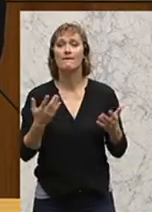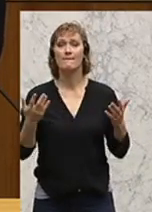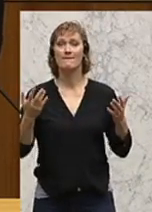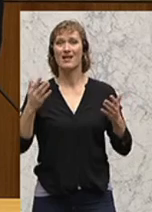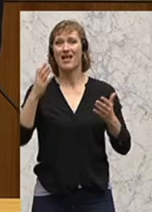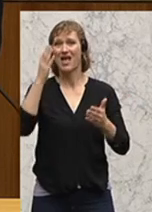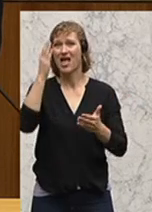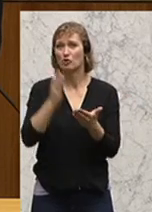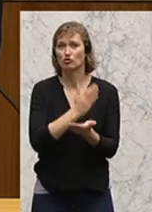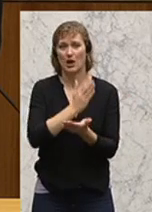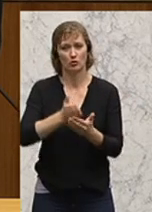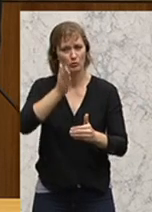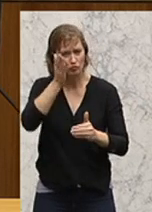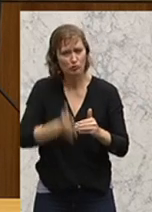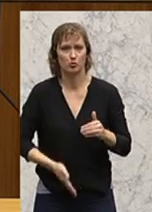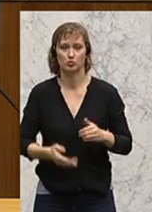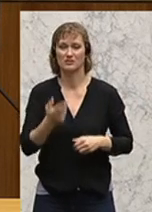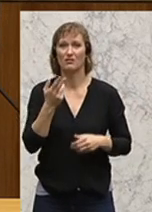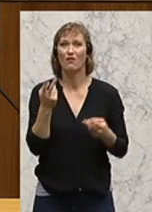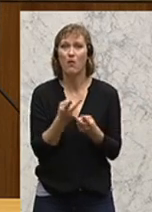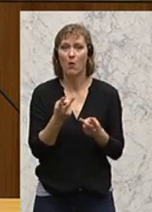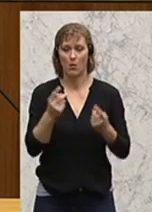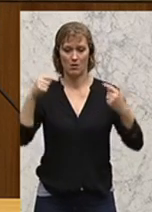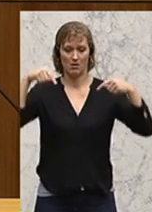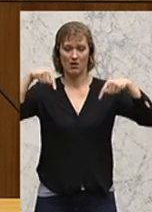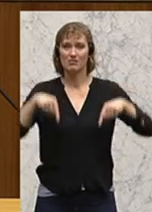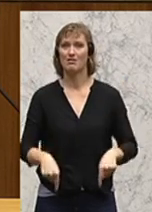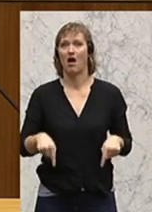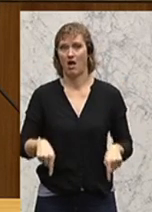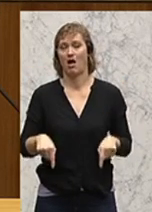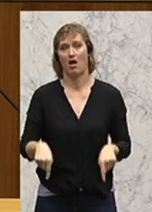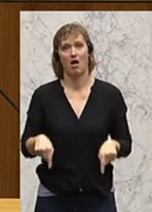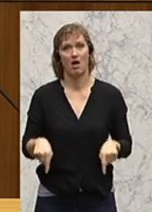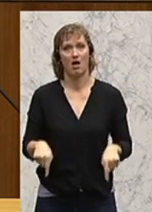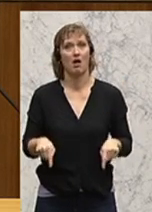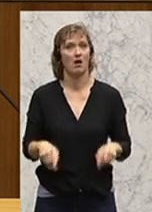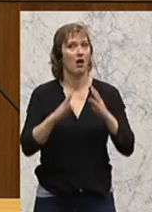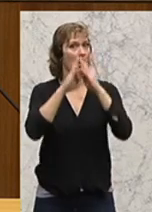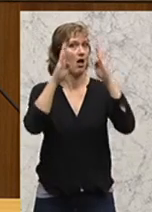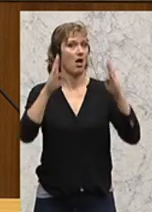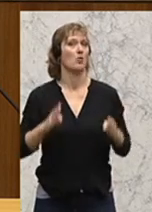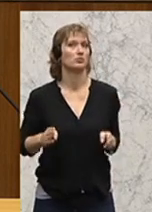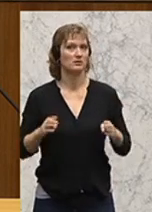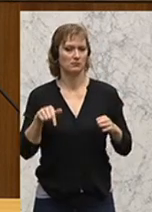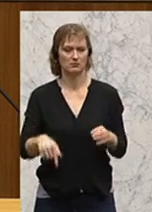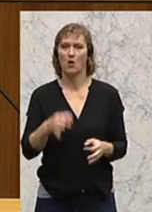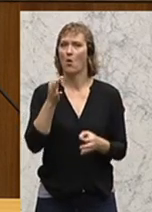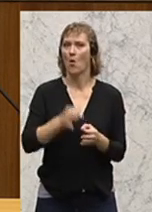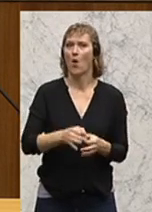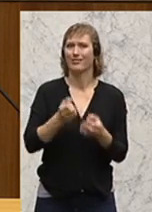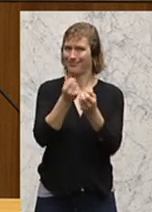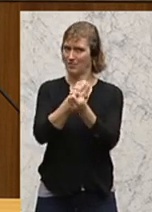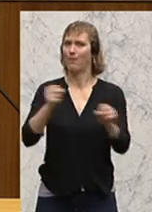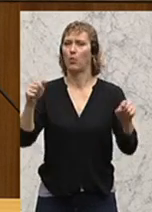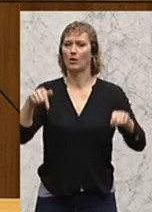Letztentscheidung, wenn Sie so wollen, hier in diesem Haus, wenn Sie so wollen, im Hort der Demokratie ganz